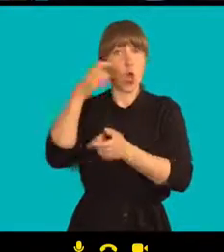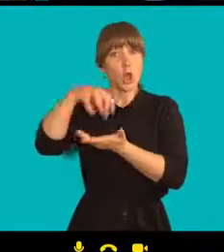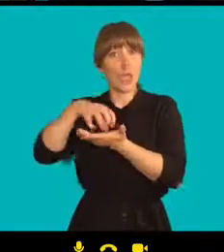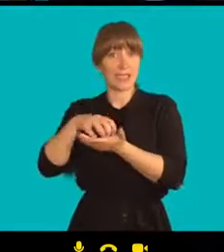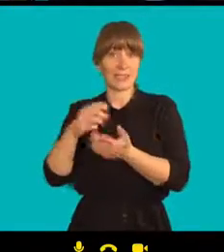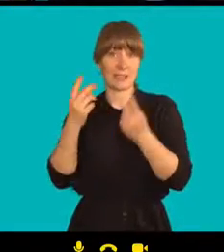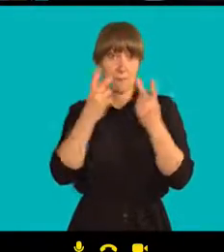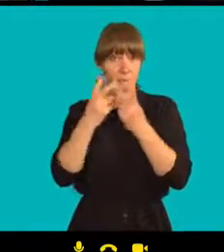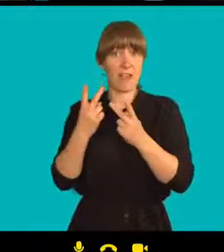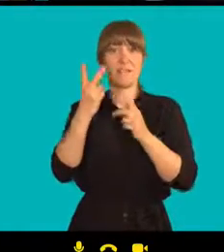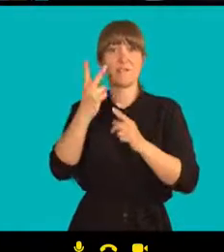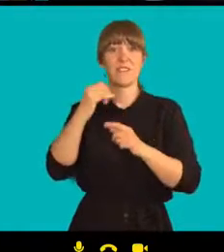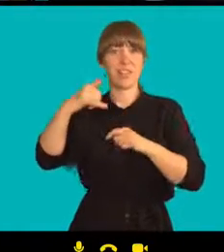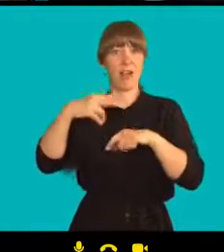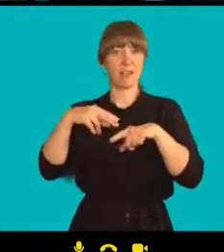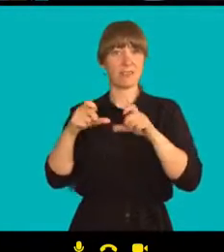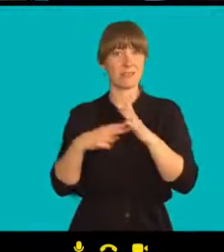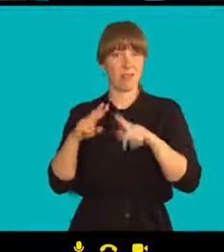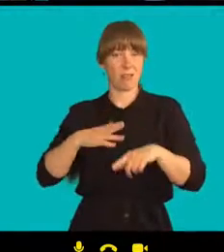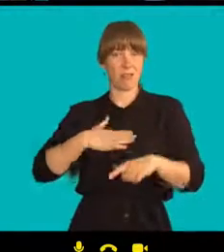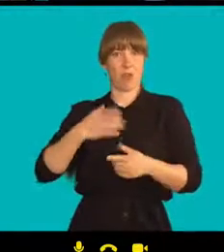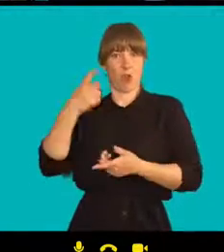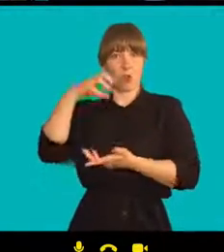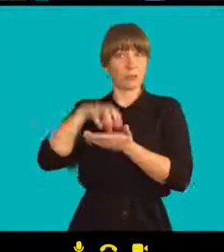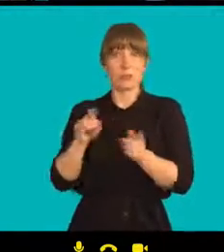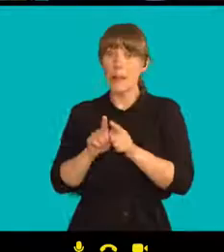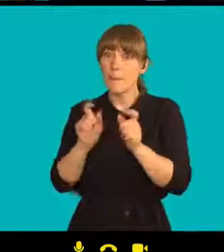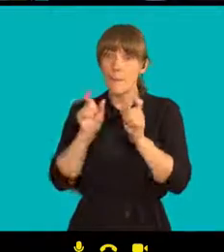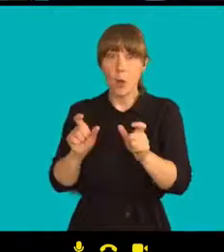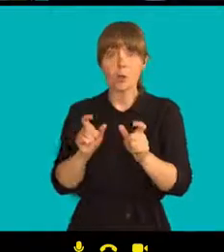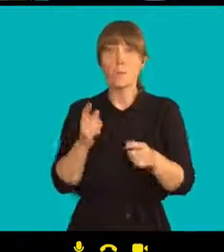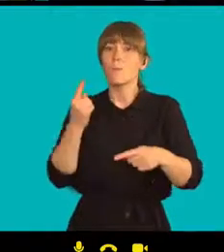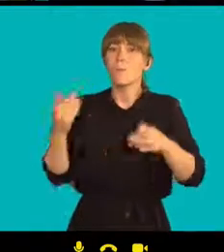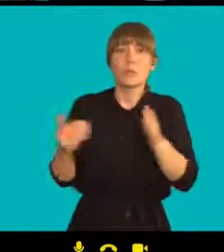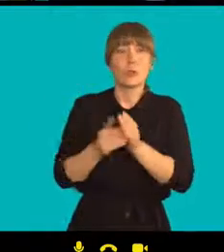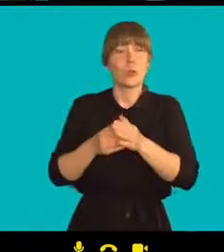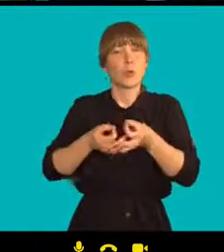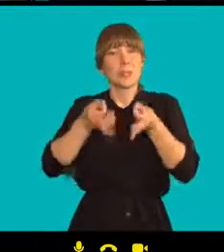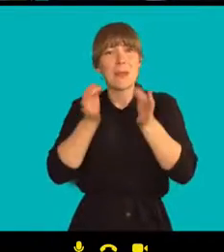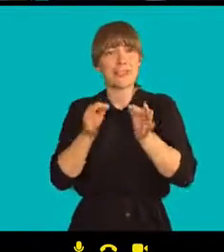zablokované. Bez speciálních programů k ním v Belorusku není přístup,